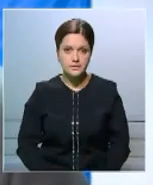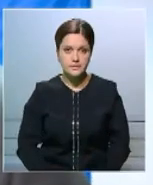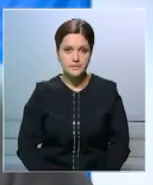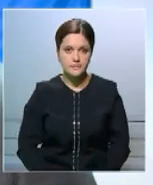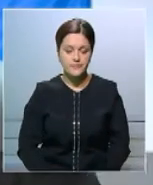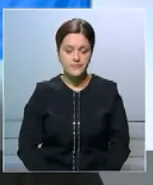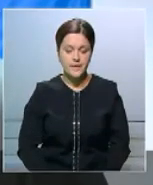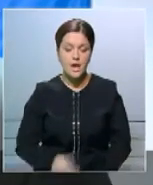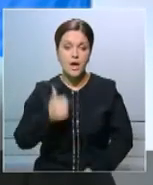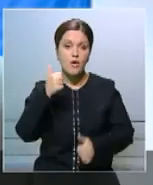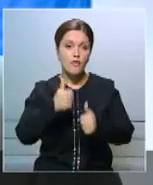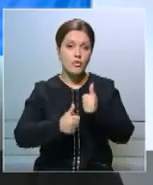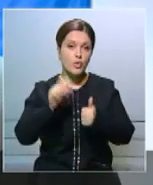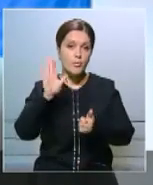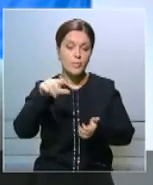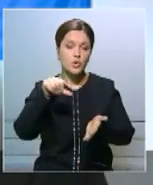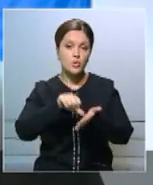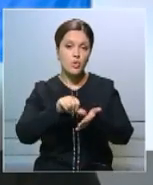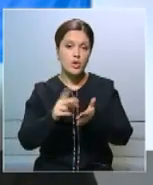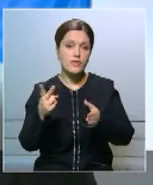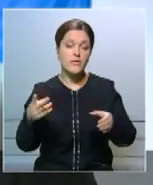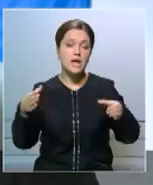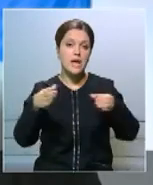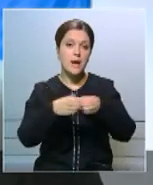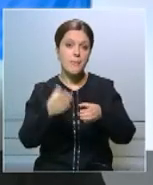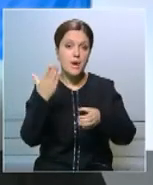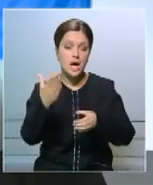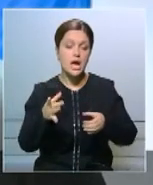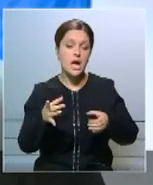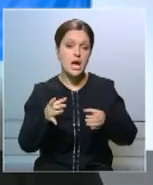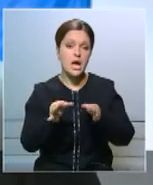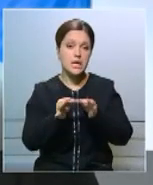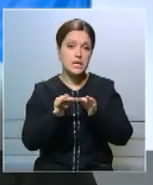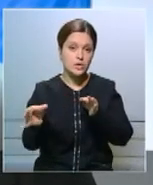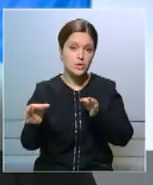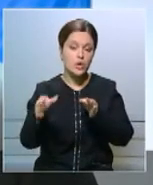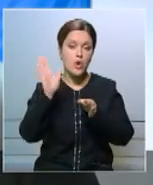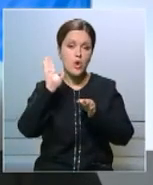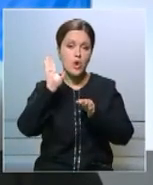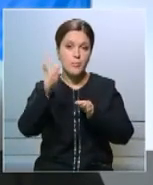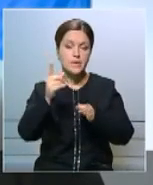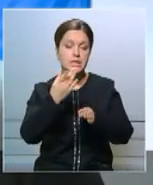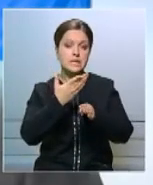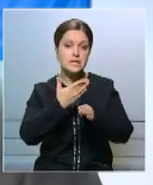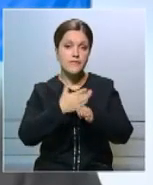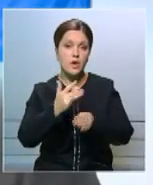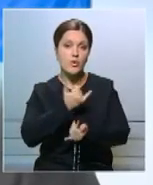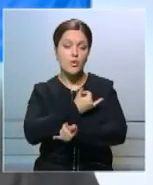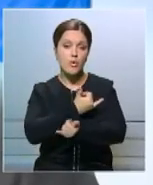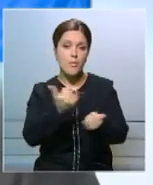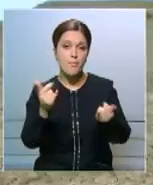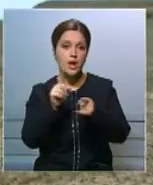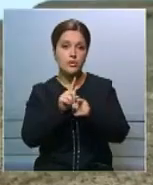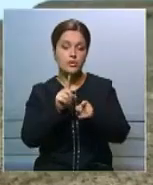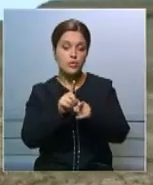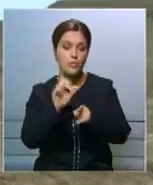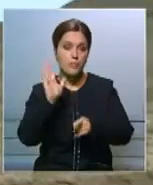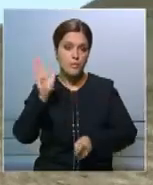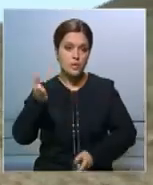В конкурсе примут участие две компании от региона. «Жанросдриллинг» представит сферу оказания услуг. «Газгермунаев» – номинация промышленных предприятий.